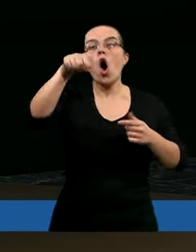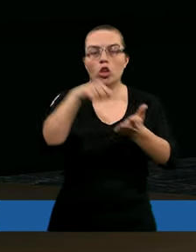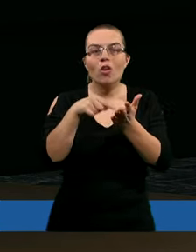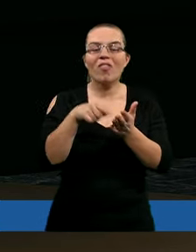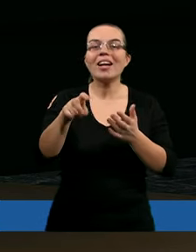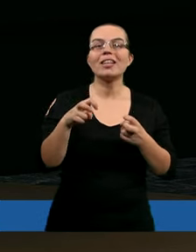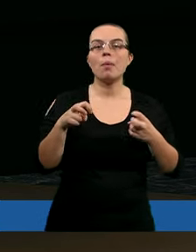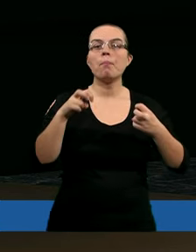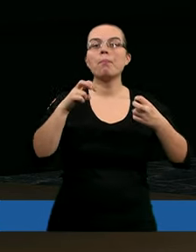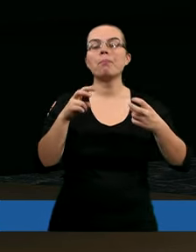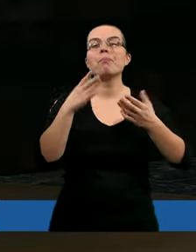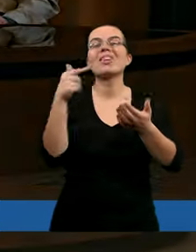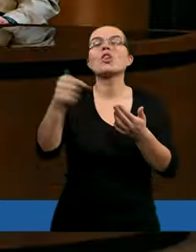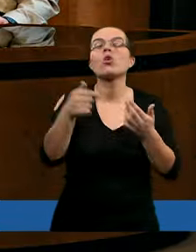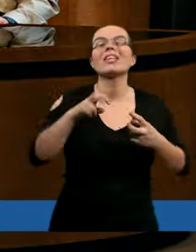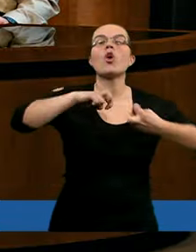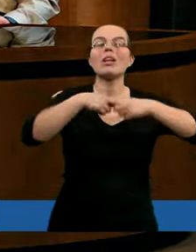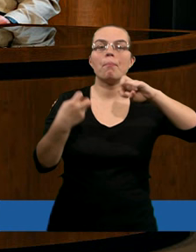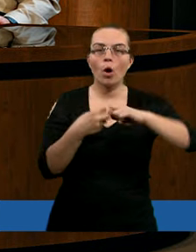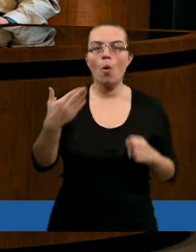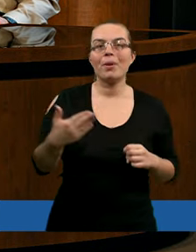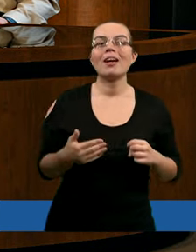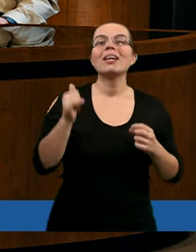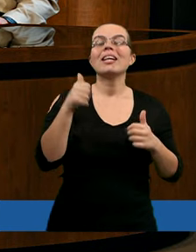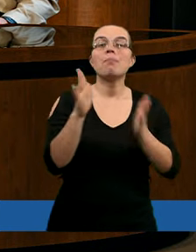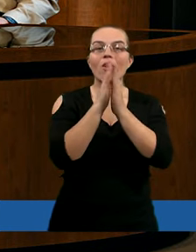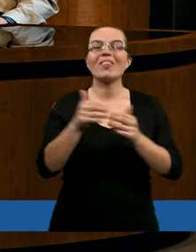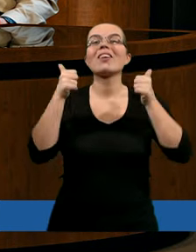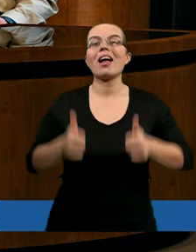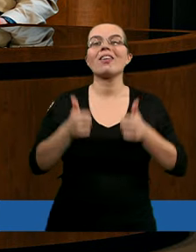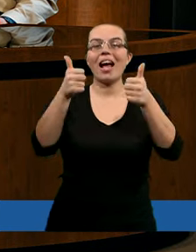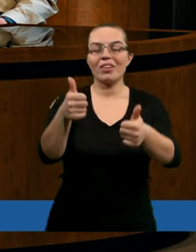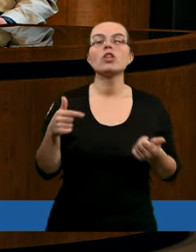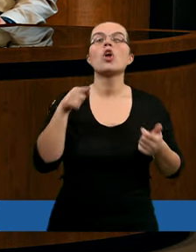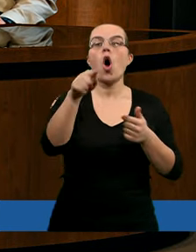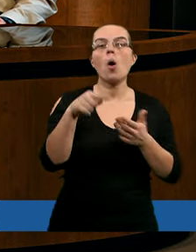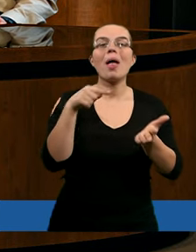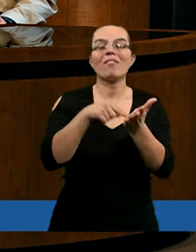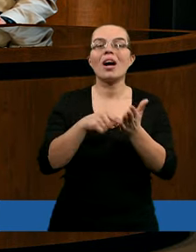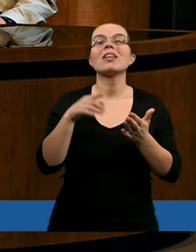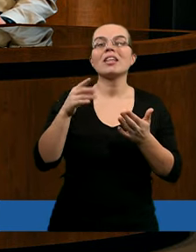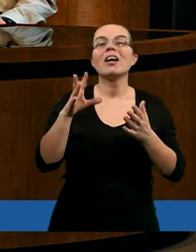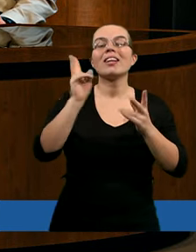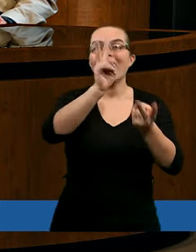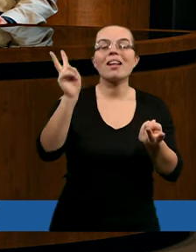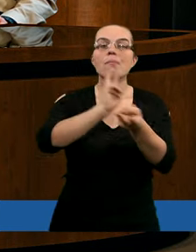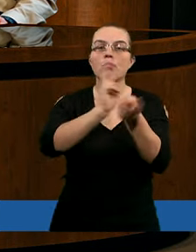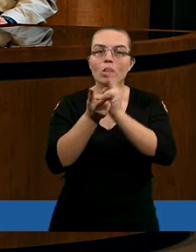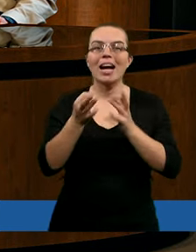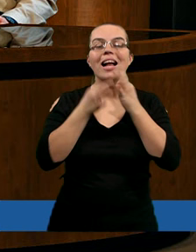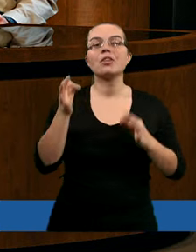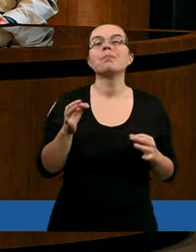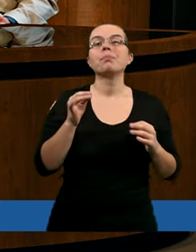o tą osobę, której dotyczy problem. Ta modlitwa wstawiennicza, ona ostatnio też zaczęliśmy się spotykać